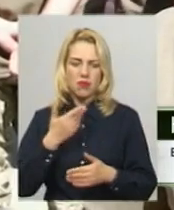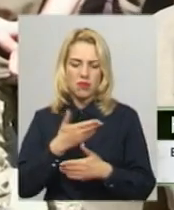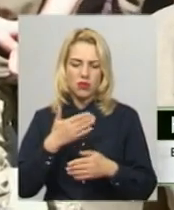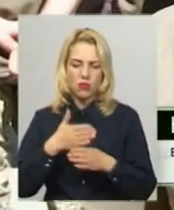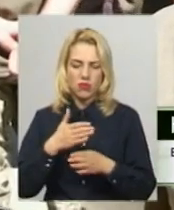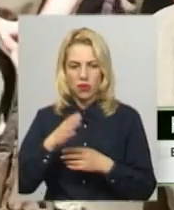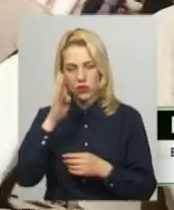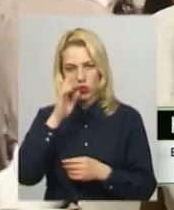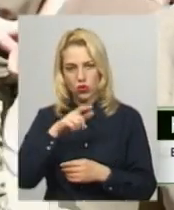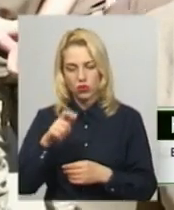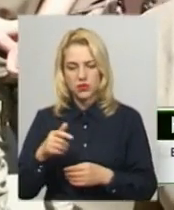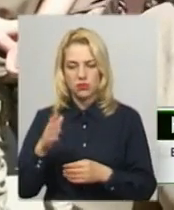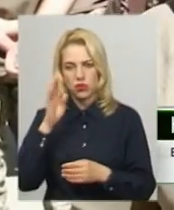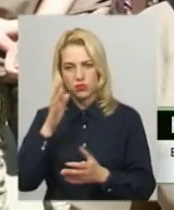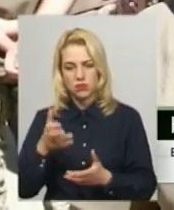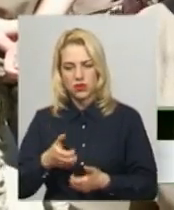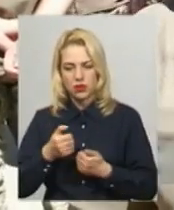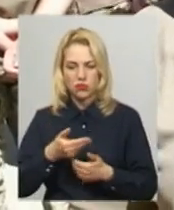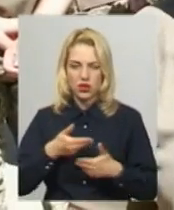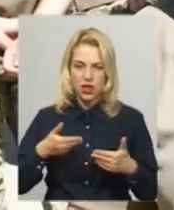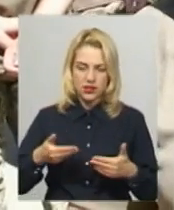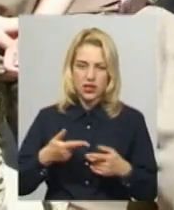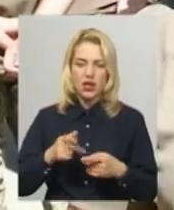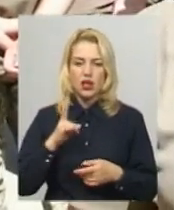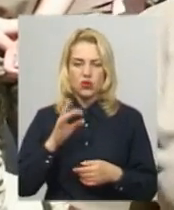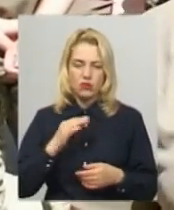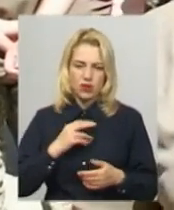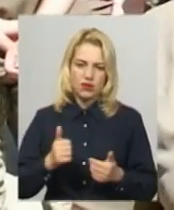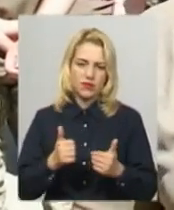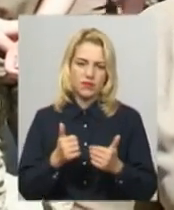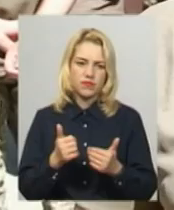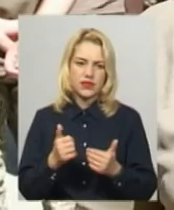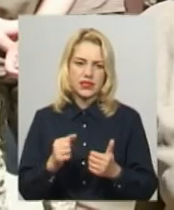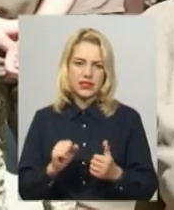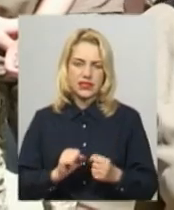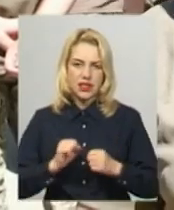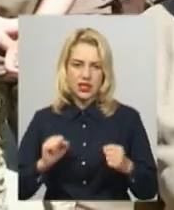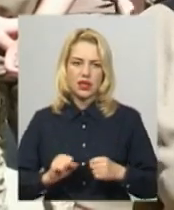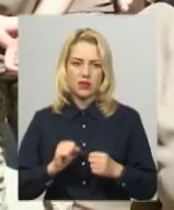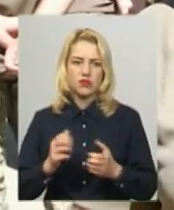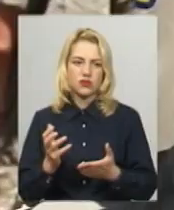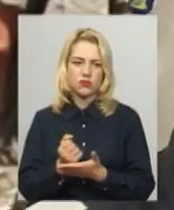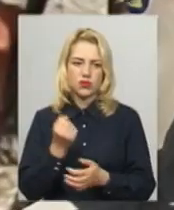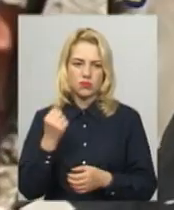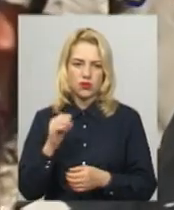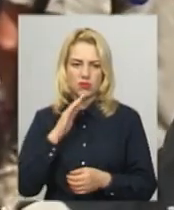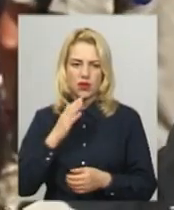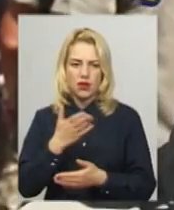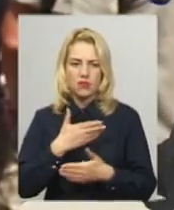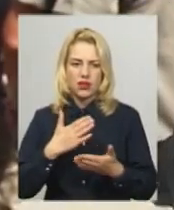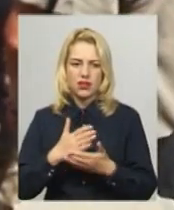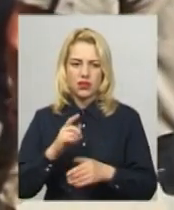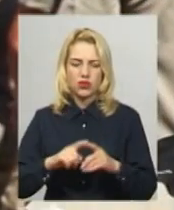хлопцям, хлопці нас підтримують. Всяке буває, але ми пліч-о-пліч стараємося здобути перемогу. Ми є родина,